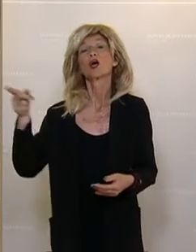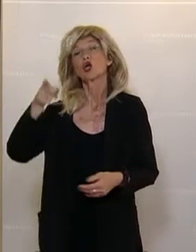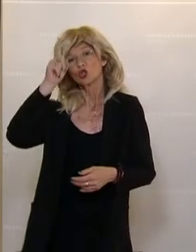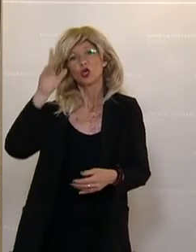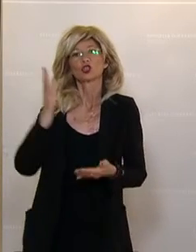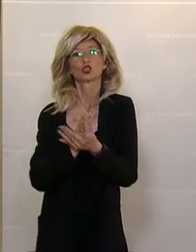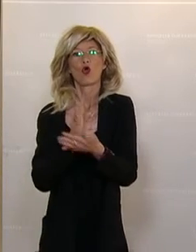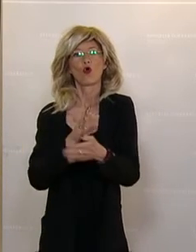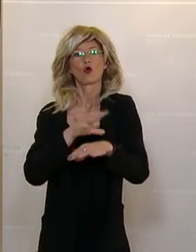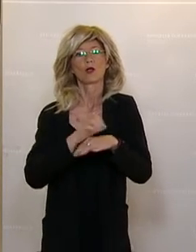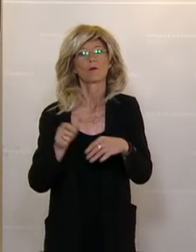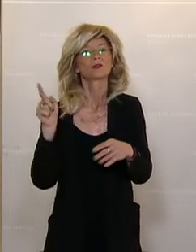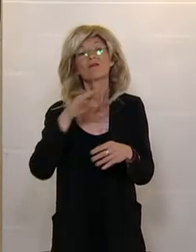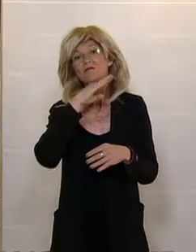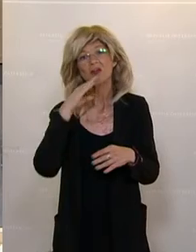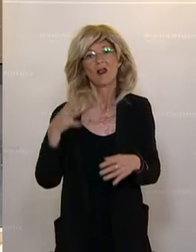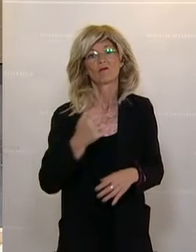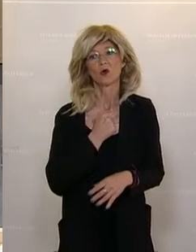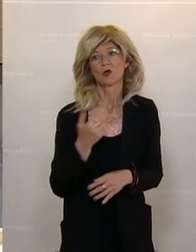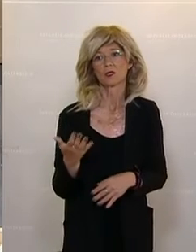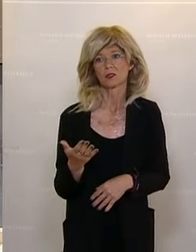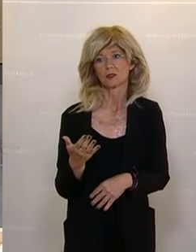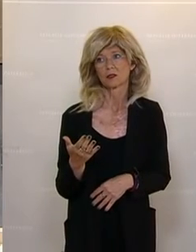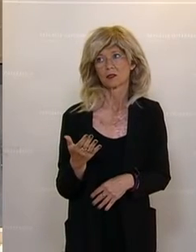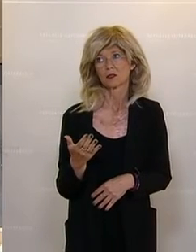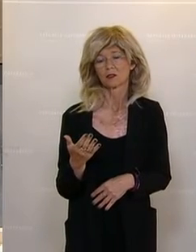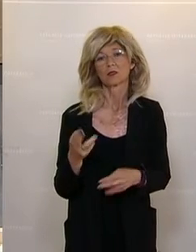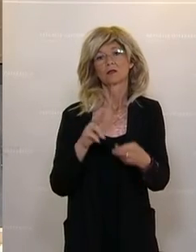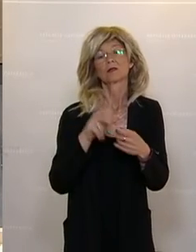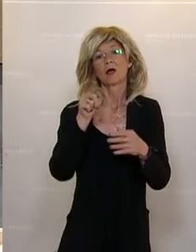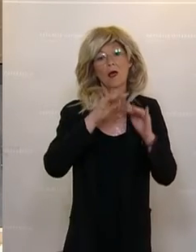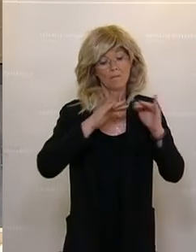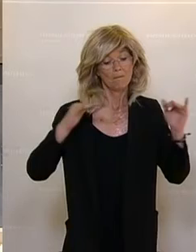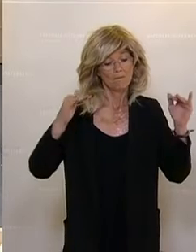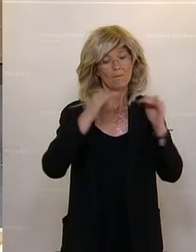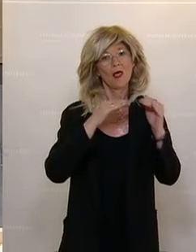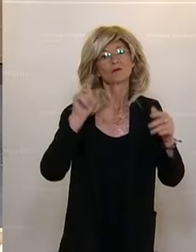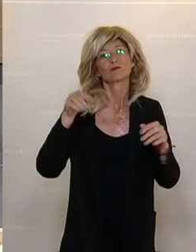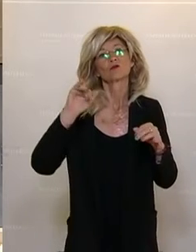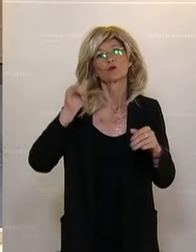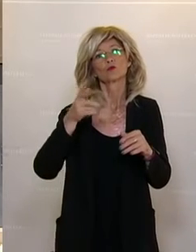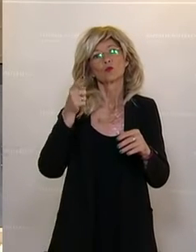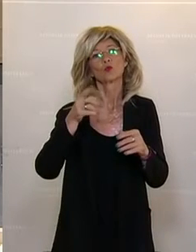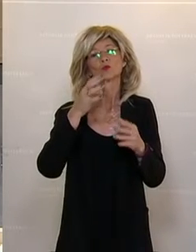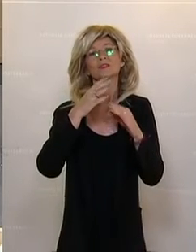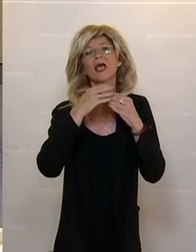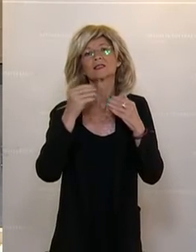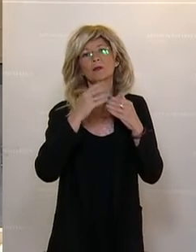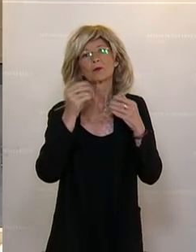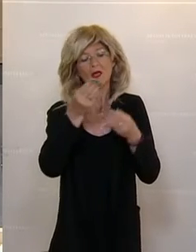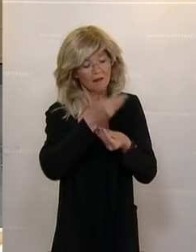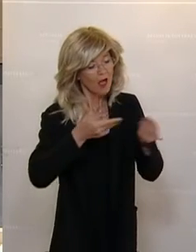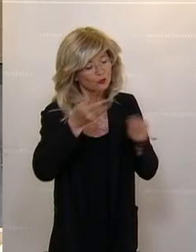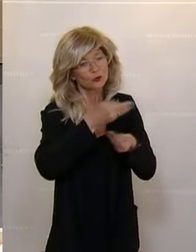Erfolge schon gezeigt. Eine Plattform, wo sich Expertinnen und Experten dementsprechend austauschen und eben